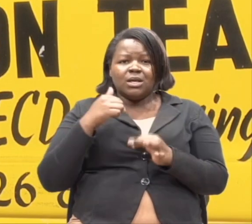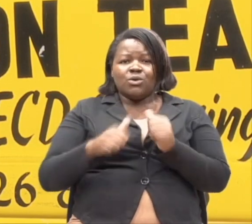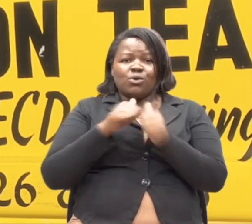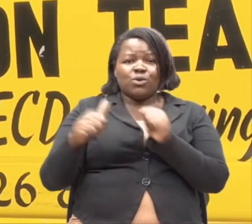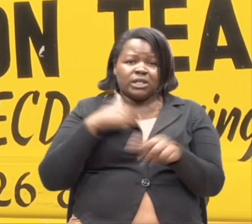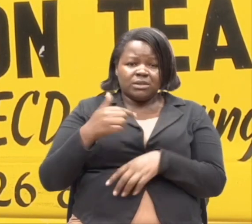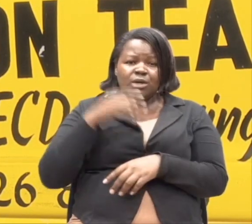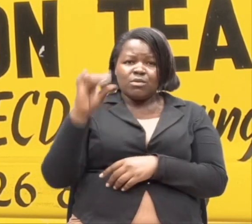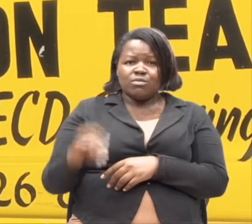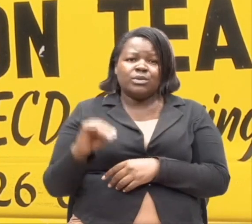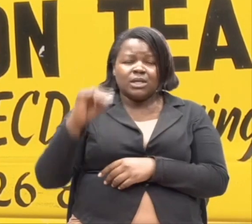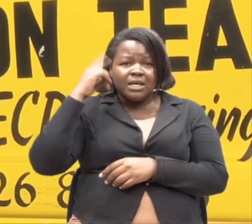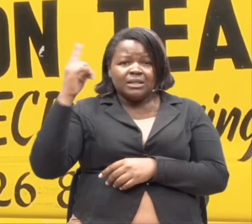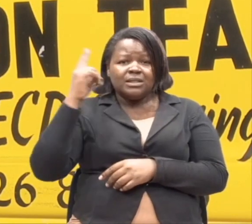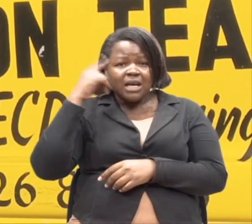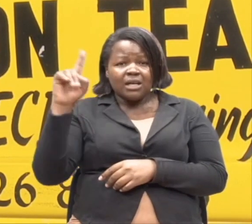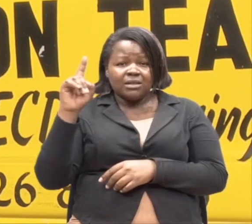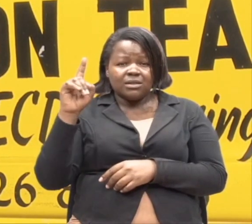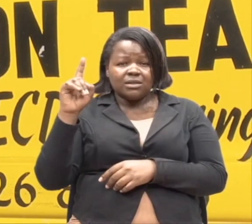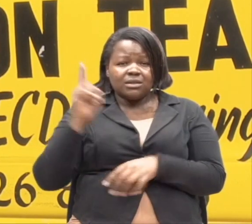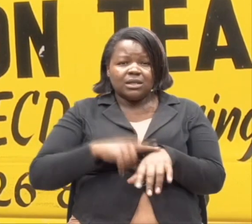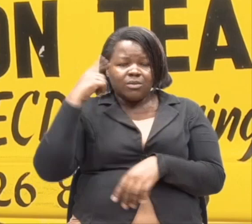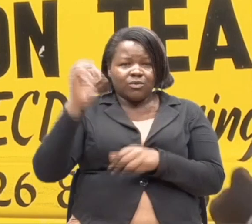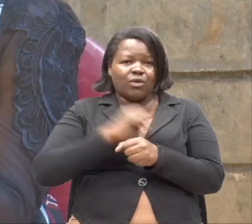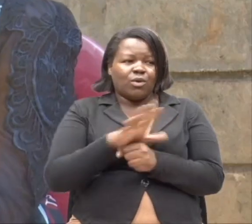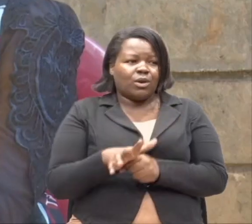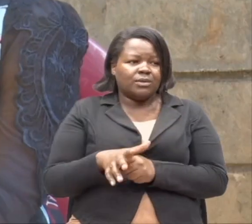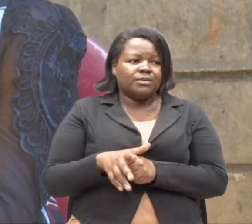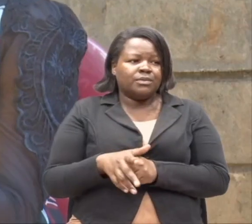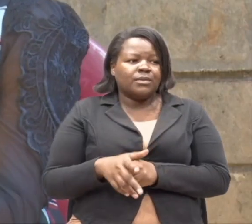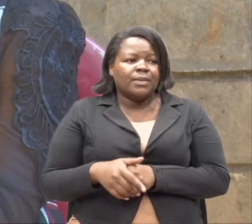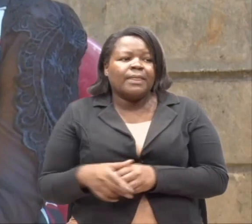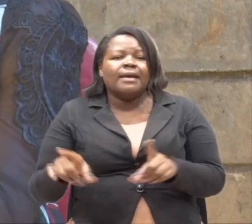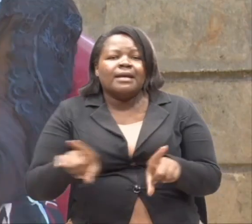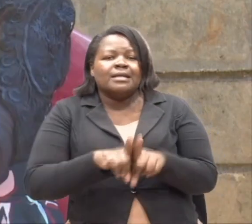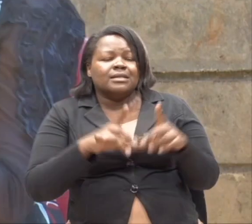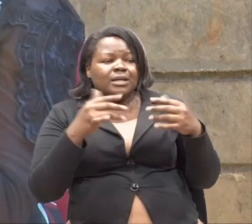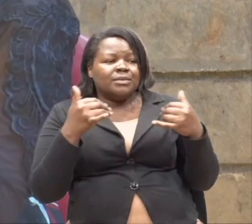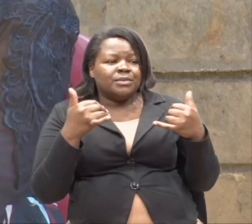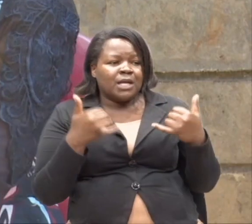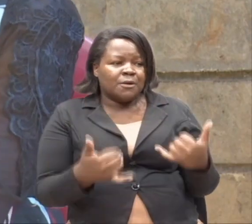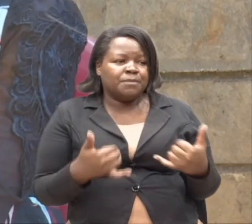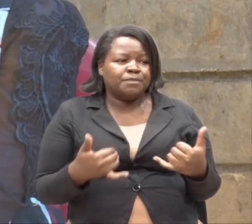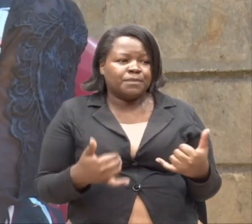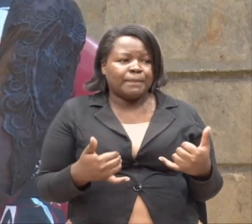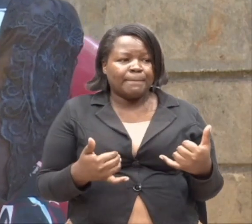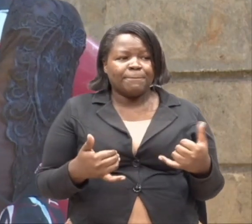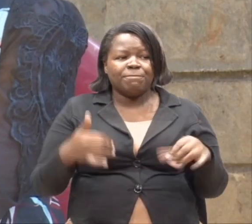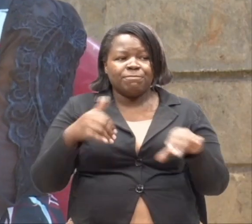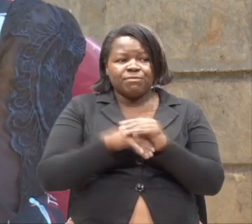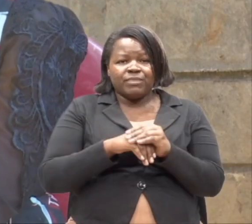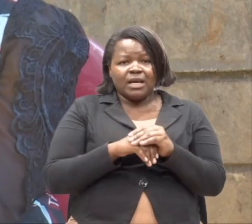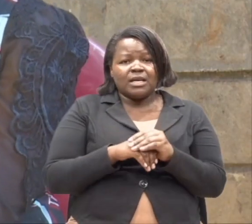Inakuku wamba wanatega mayayi. Unapuka. Ndiyo hiyo. Kukimbia aji kukuga. Kilometer ishirini